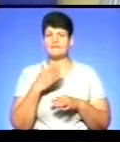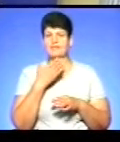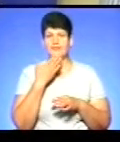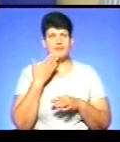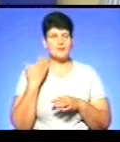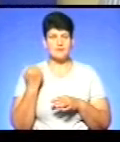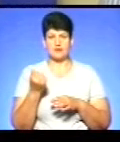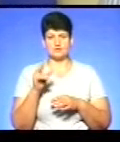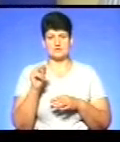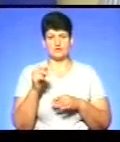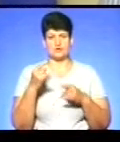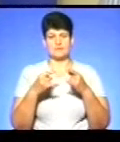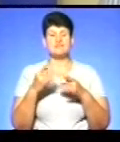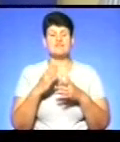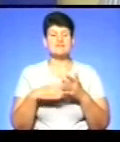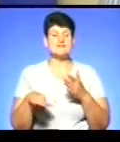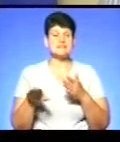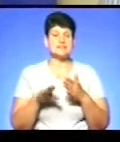цифрового телебачення взагалі.